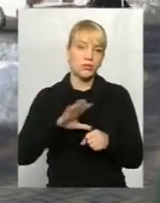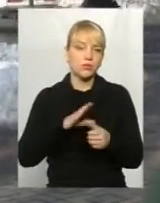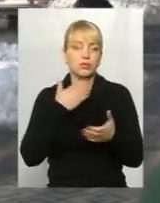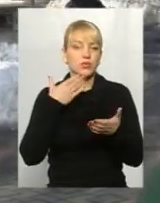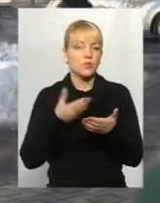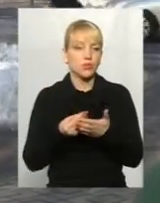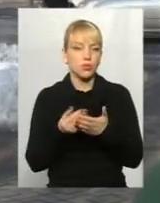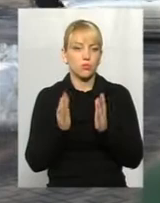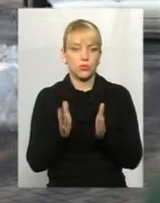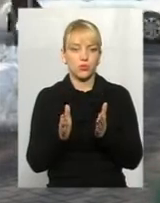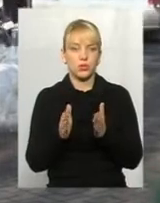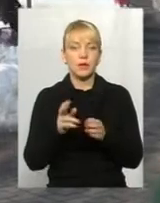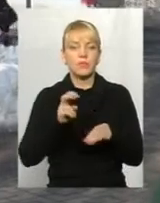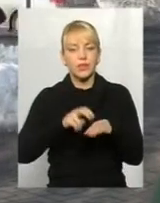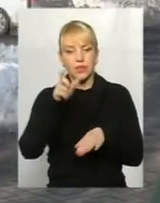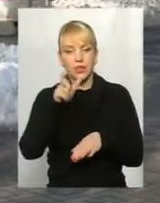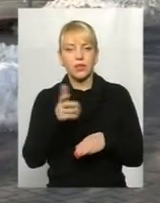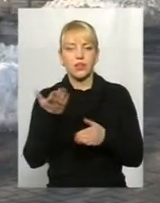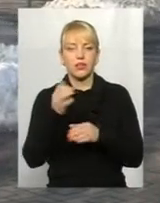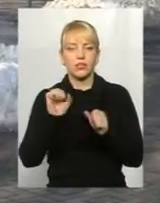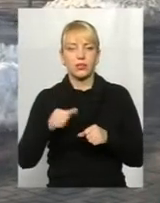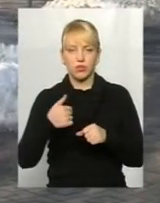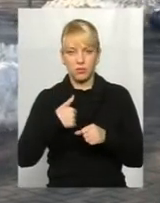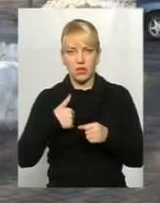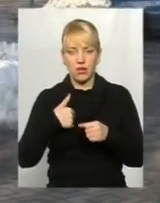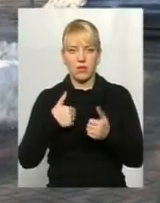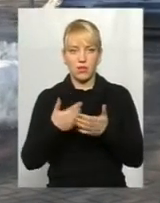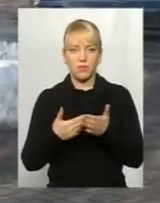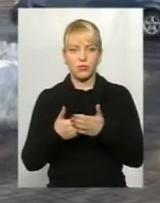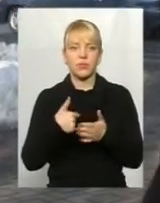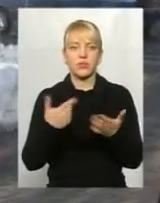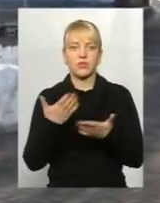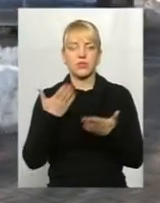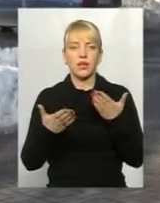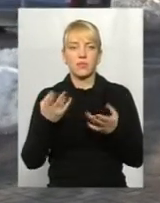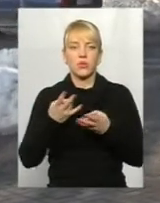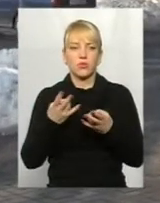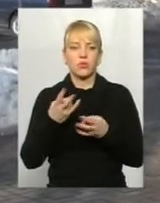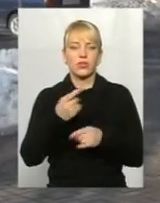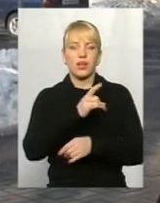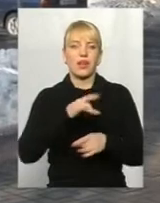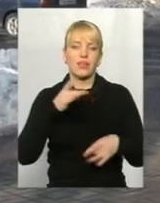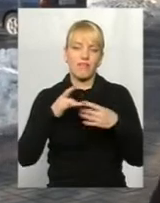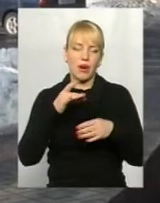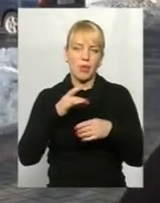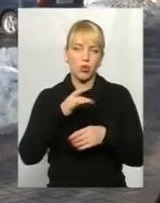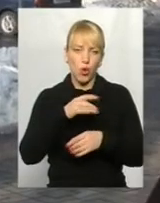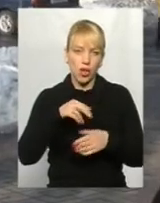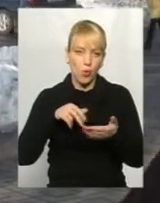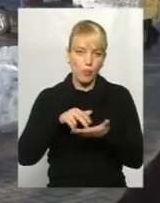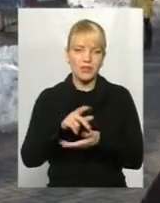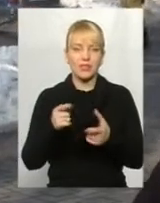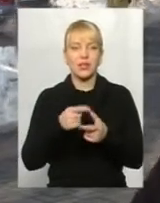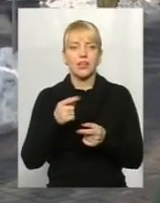лікарь, який зможуть мене, допустим, якщо мене треба буде, к невропатологу піти, але це все